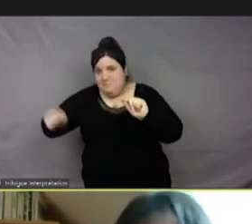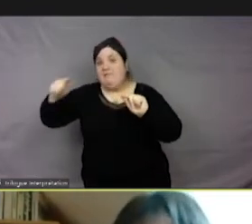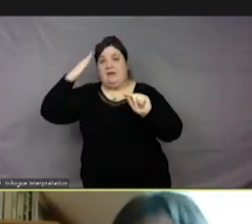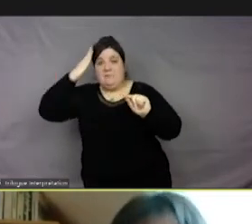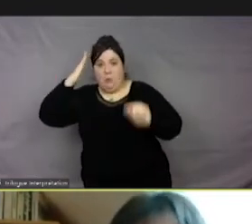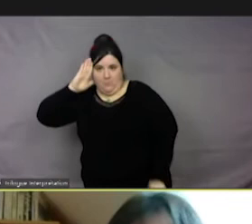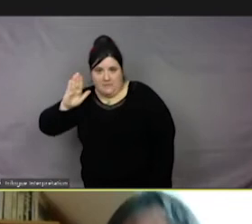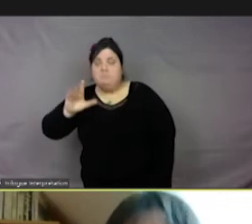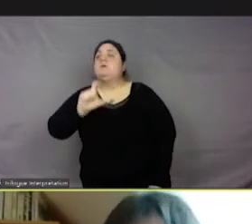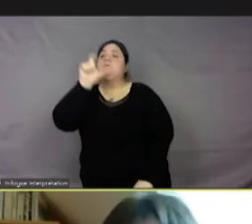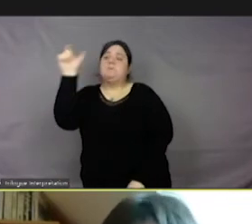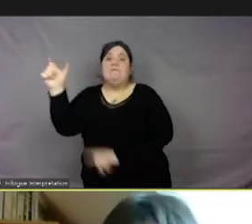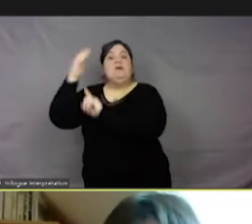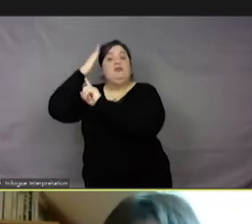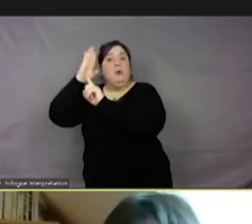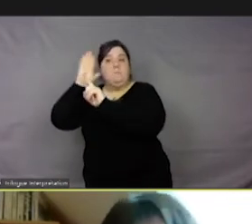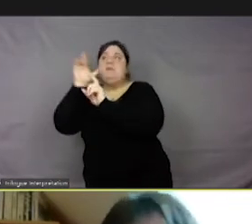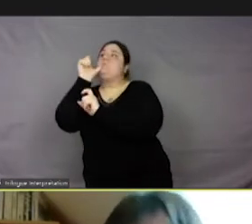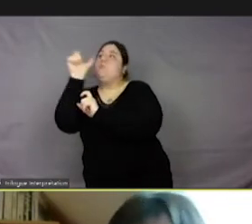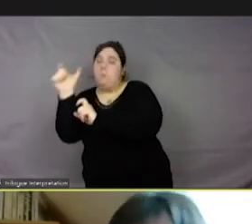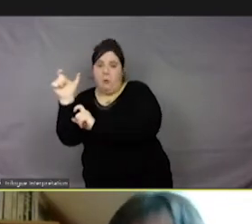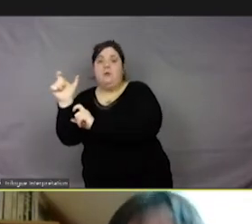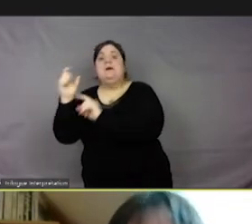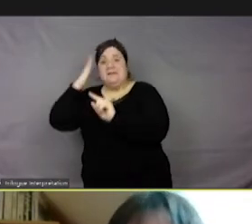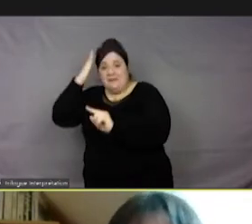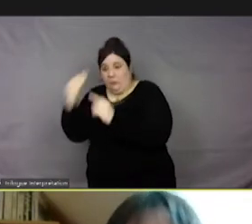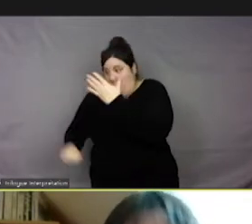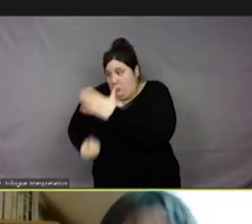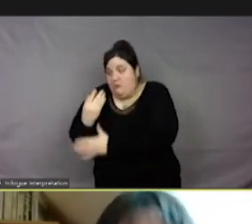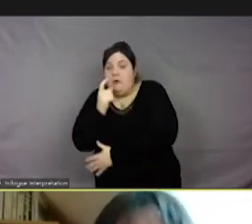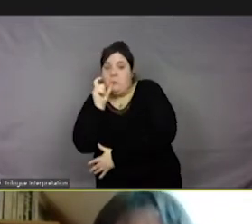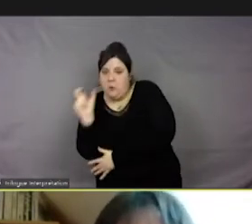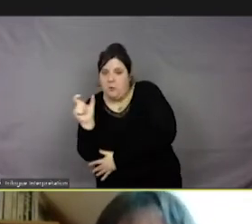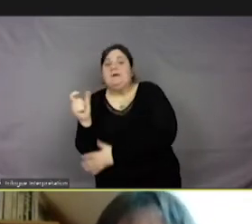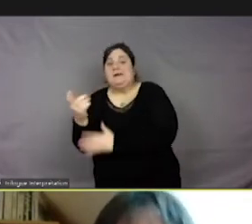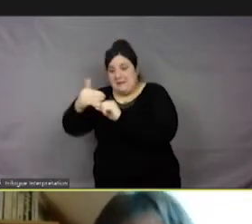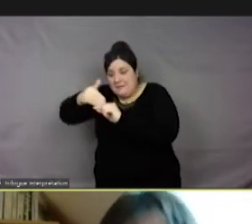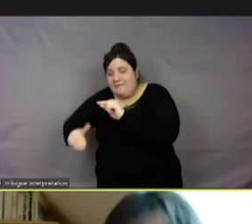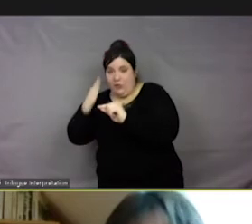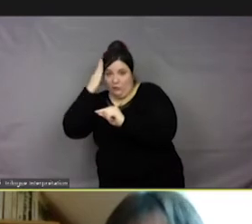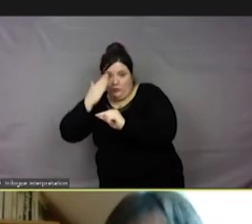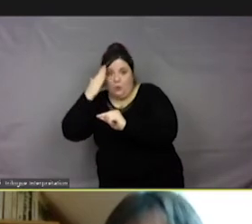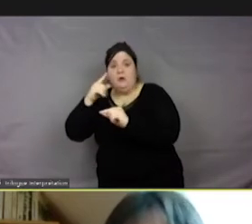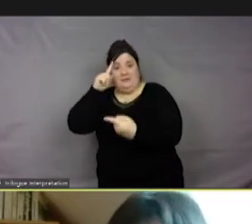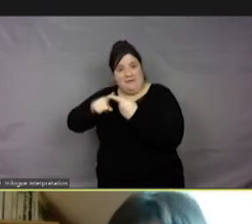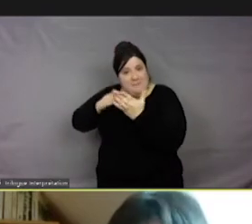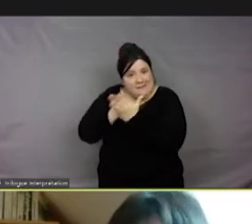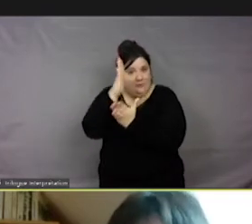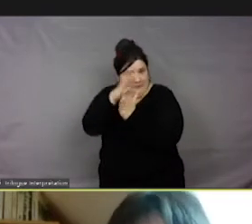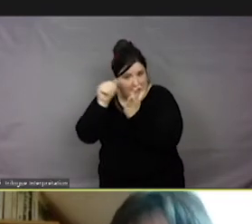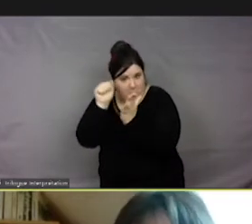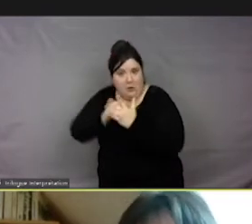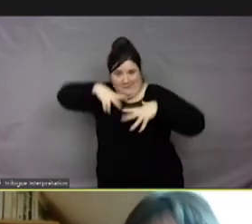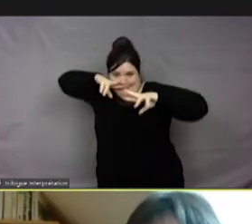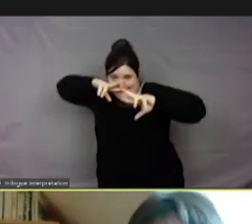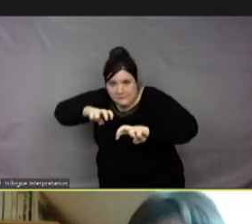zootherminologie, la zoonéologie, pour travailler sur la zoosémiotraductologie, sémiotraductologie appliquée